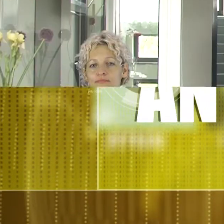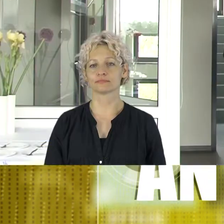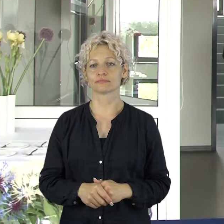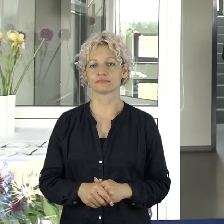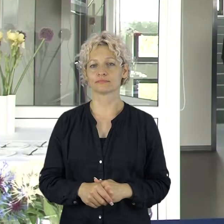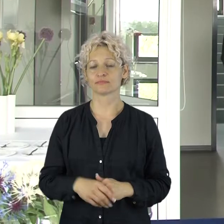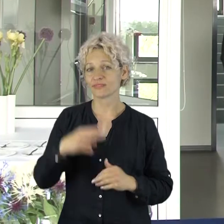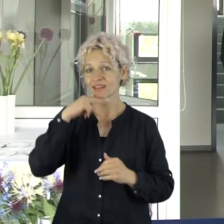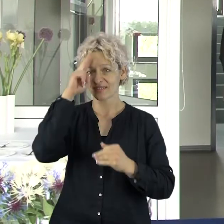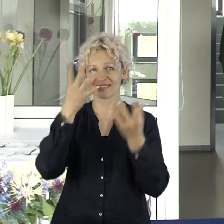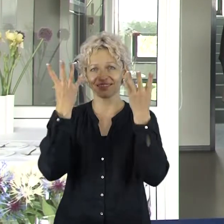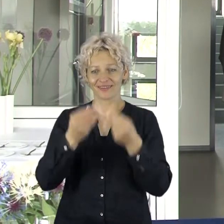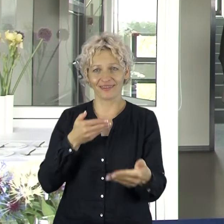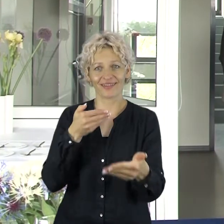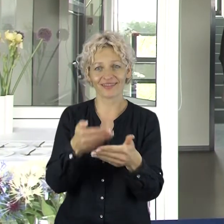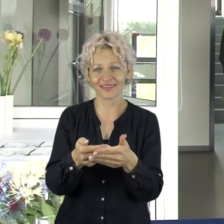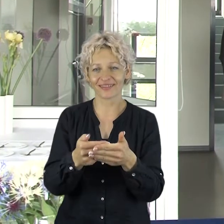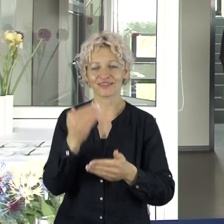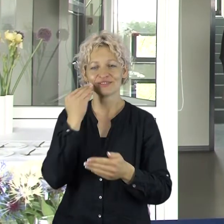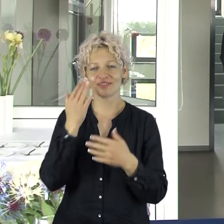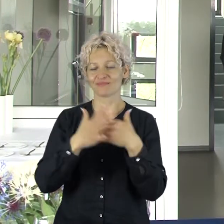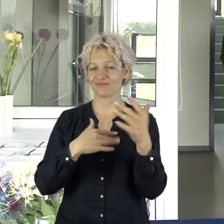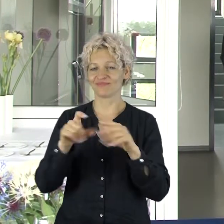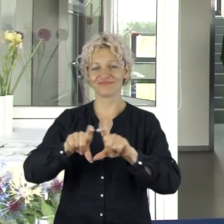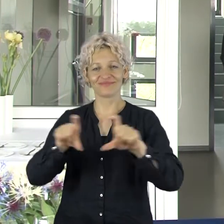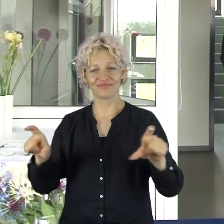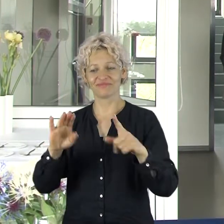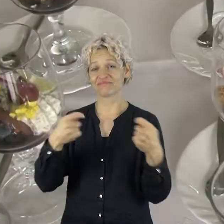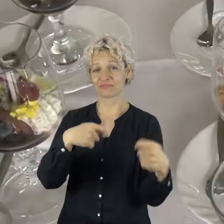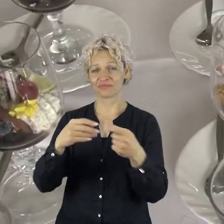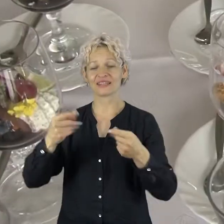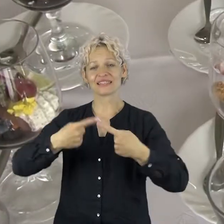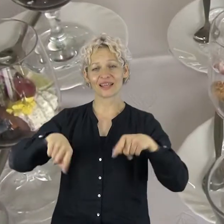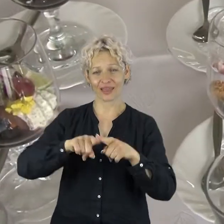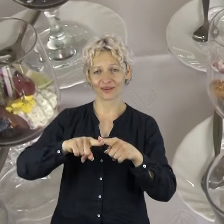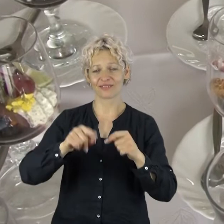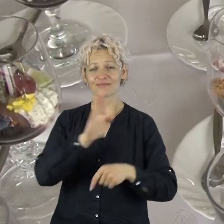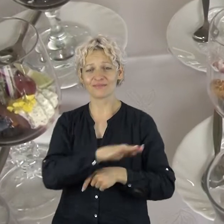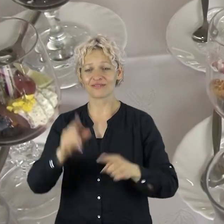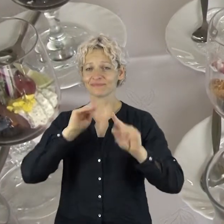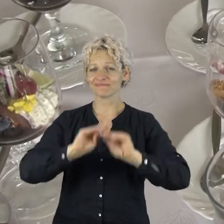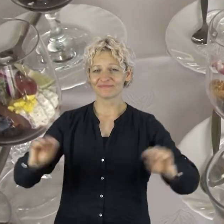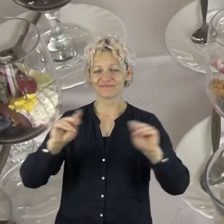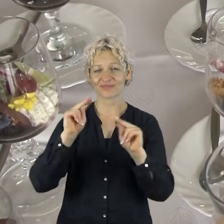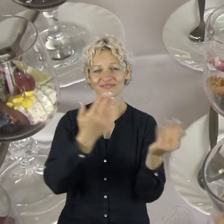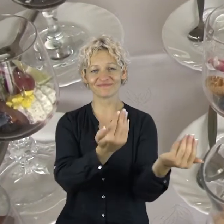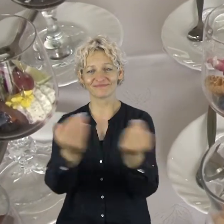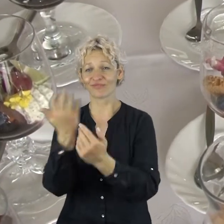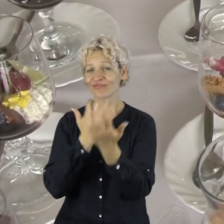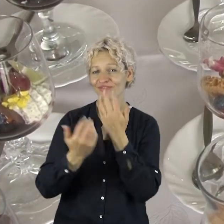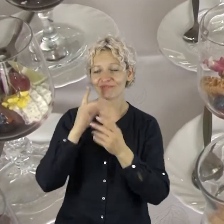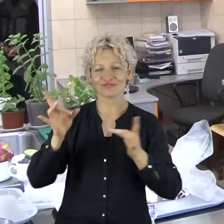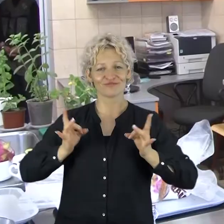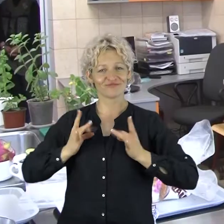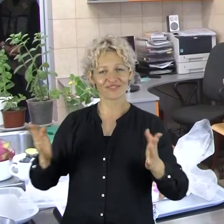Artė ant tėvo dienai Šiūlių profesinio rengimo centro prekybos ir verslo skiriaus mokiniai bimokytojai kviečia domėtis šventinio stalos ir